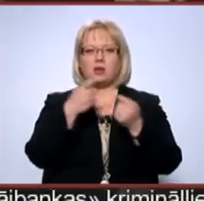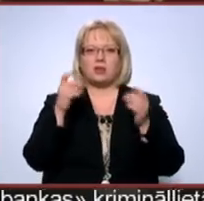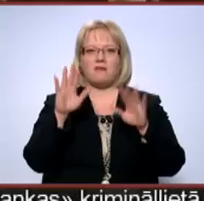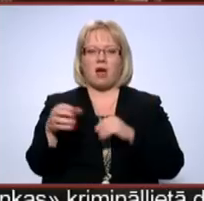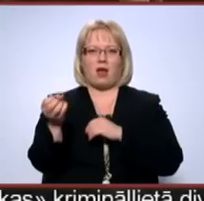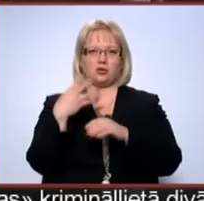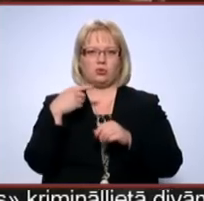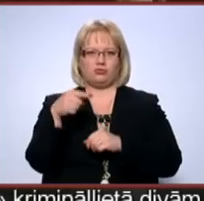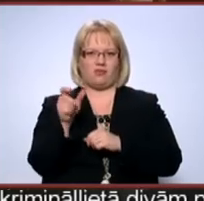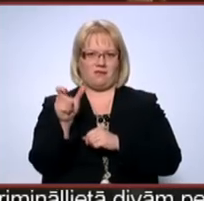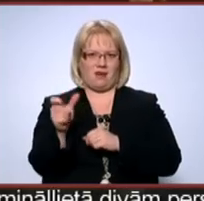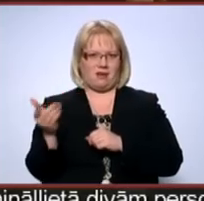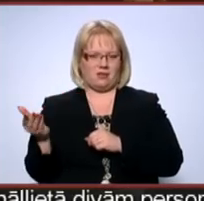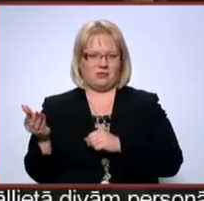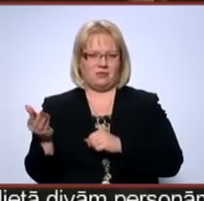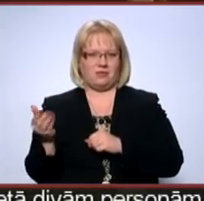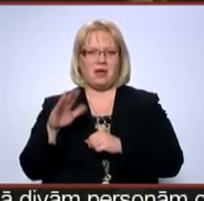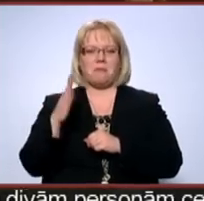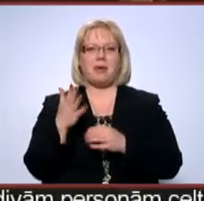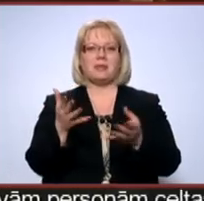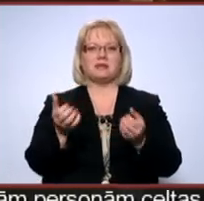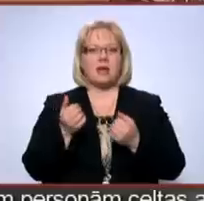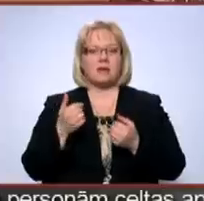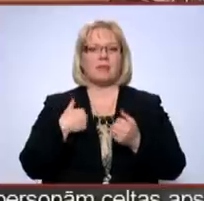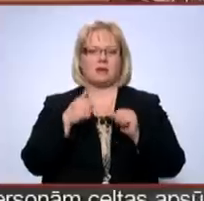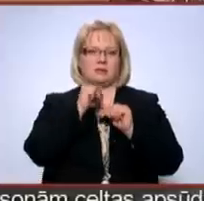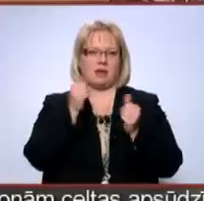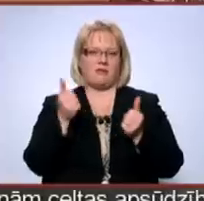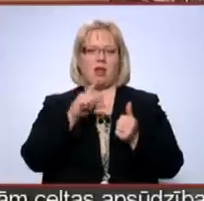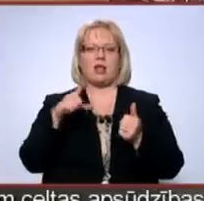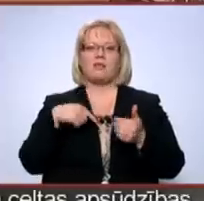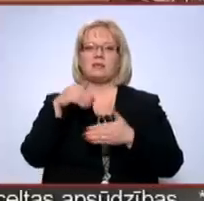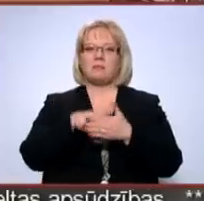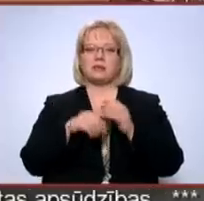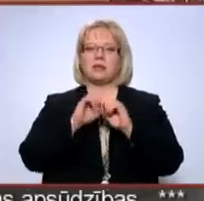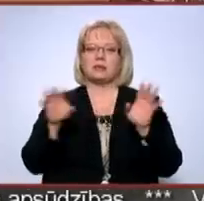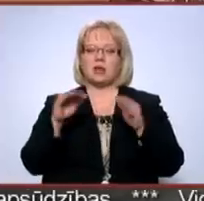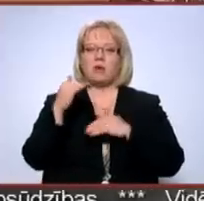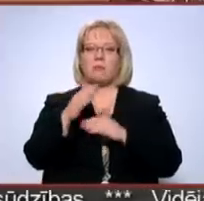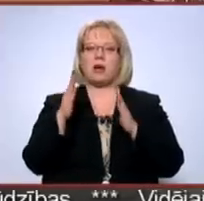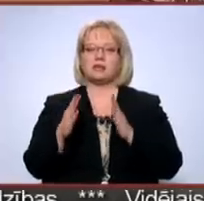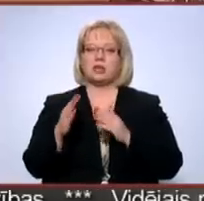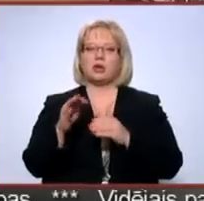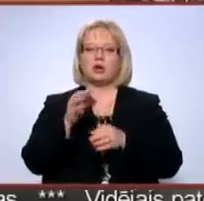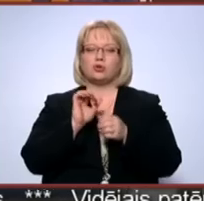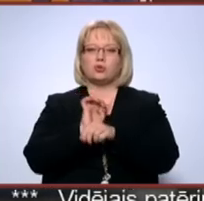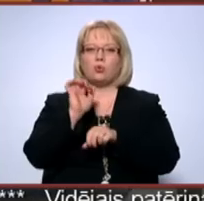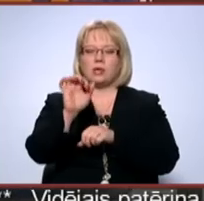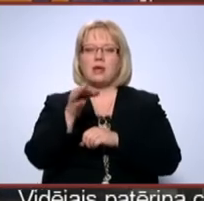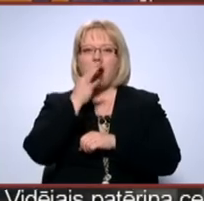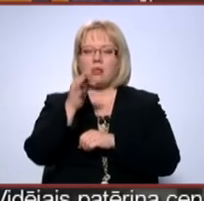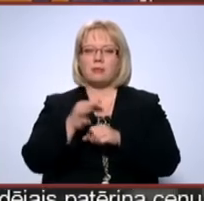var atsūtīt uz šeienu, bet saņemt es nevaru. Latvijas pastā skaidro paciņas, sūtītāja atbildība ir pareizi